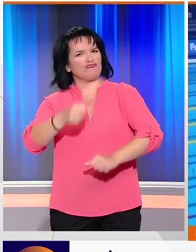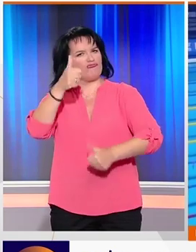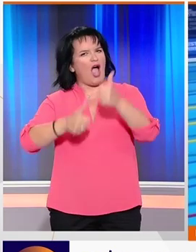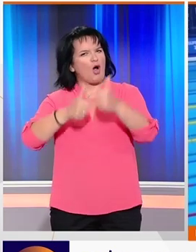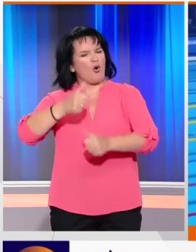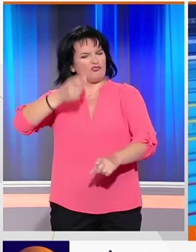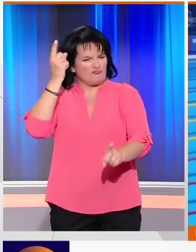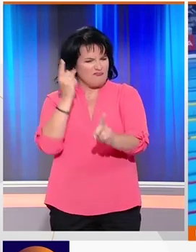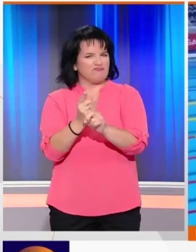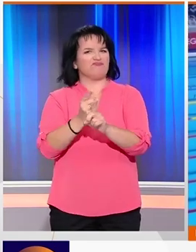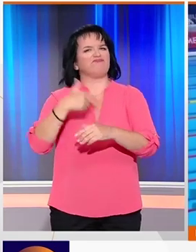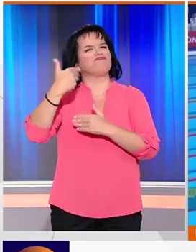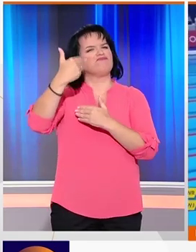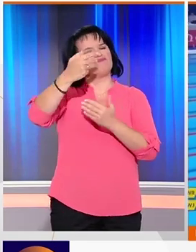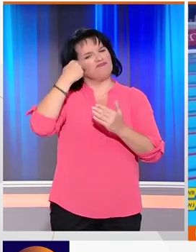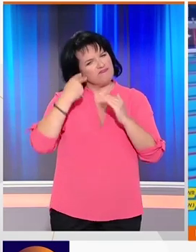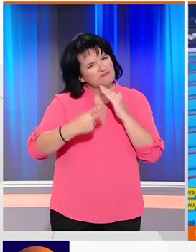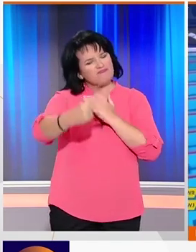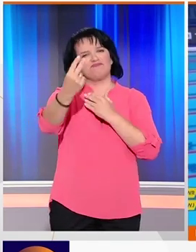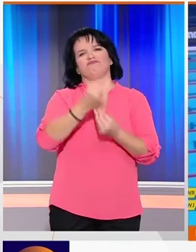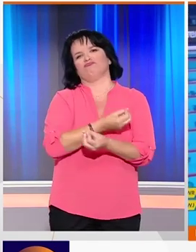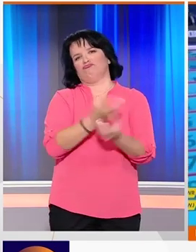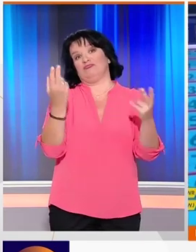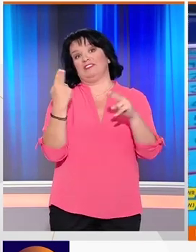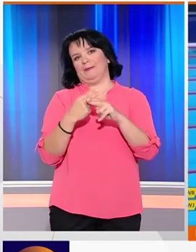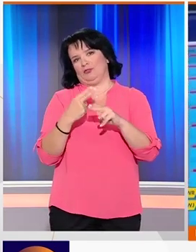αγώνισμα και έχει μπροστά του ένα μέλλον που προδιαγράφεται λαμπρό.